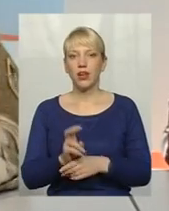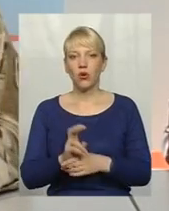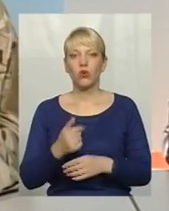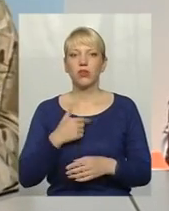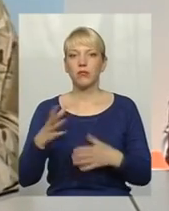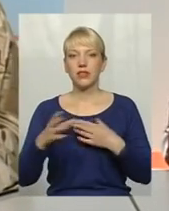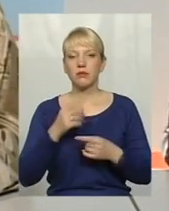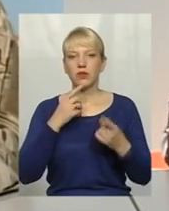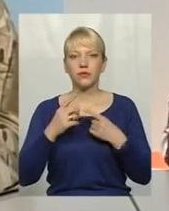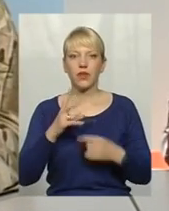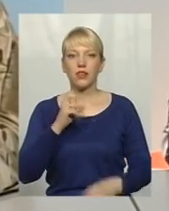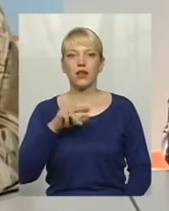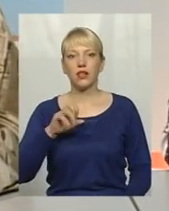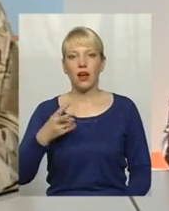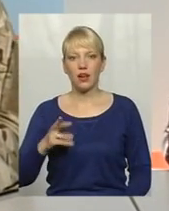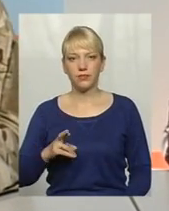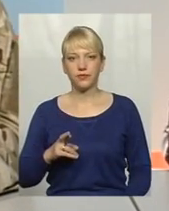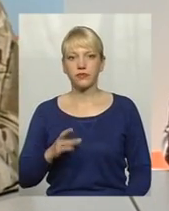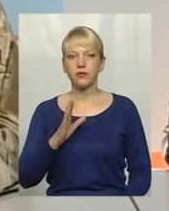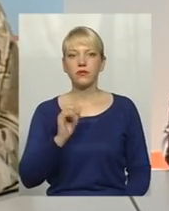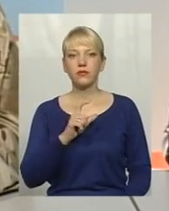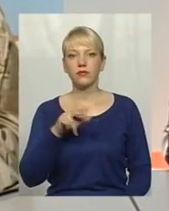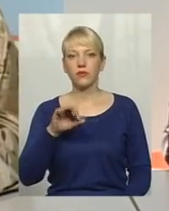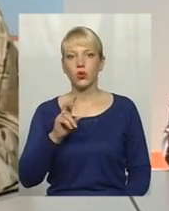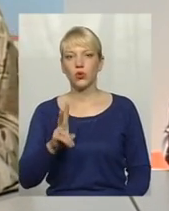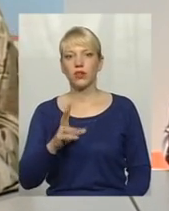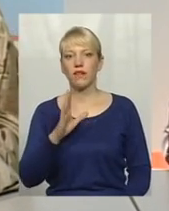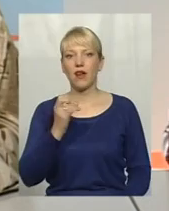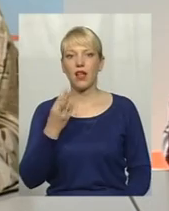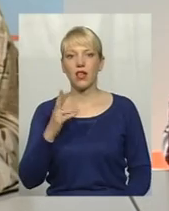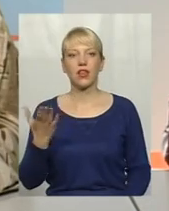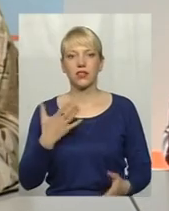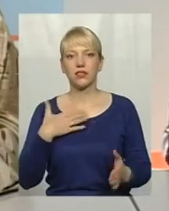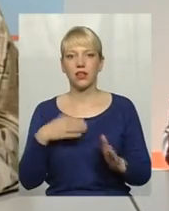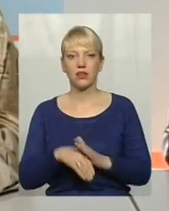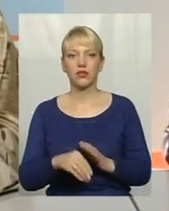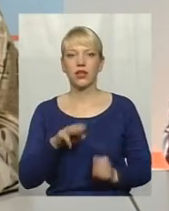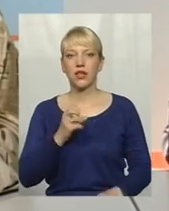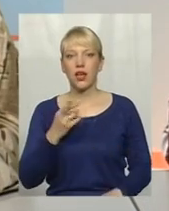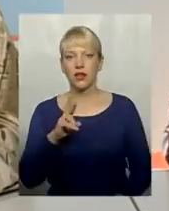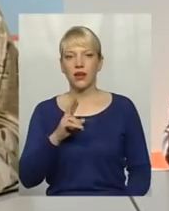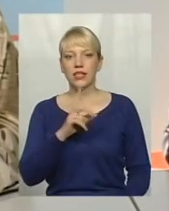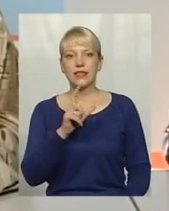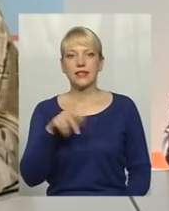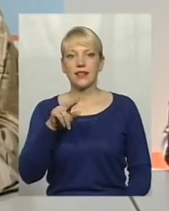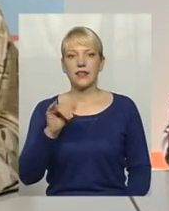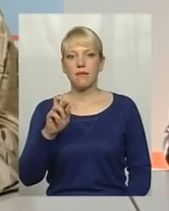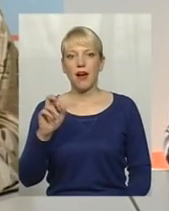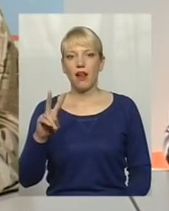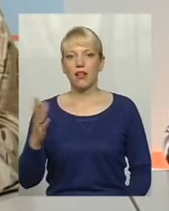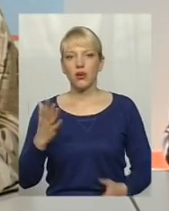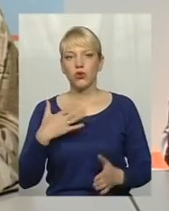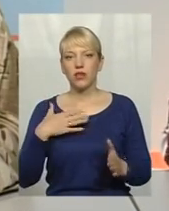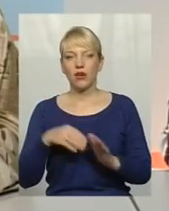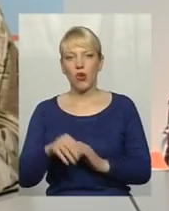тісних стосунках із Наталією Віхтюк, Ваня, який загинув, чи з Танією з Дибель, в якої загинув